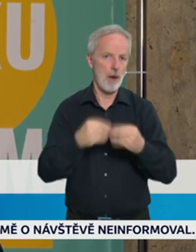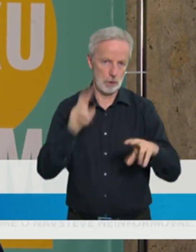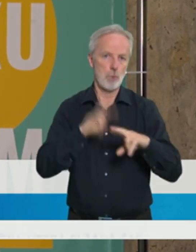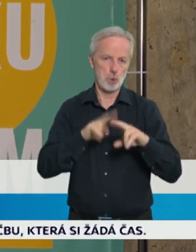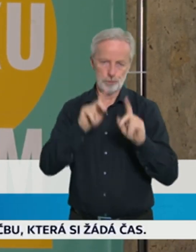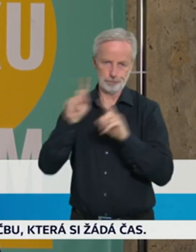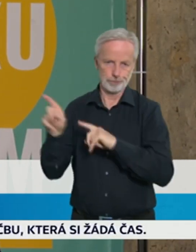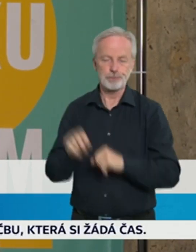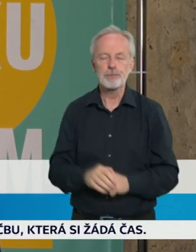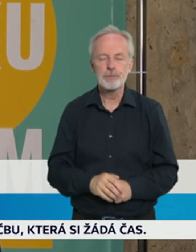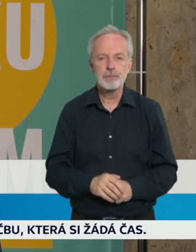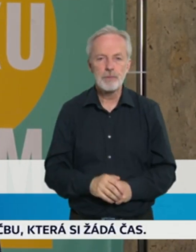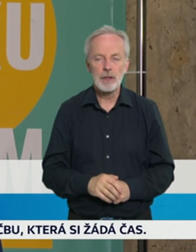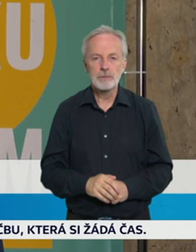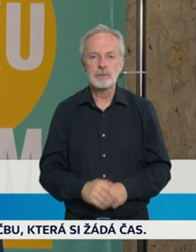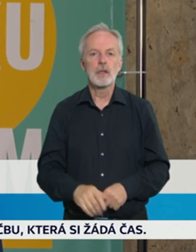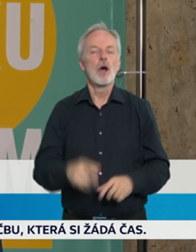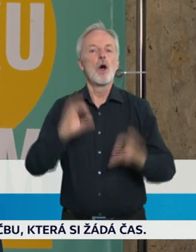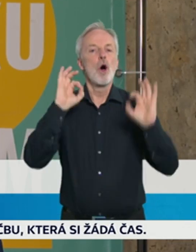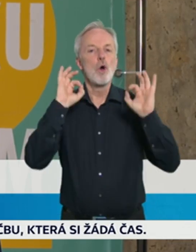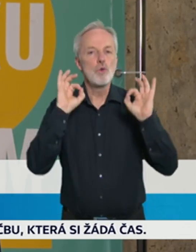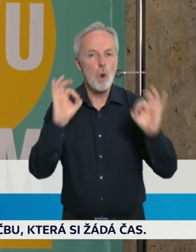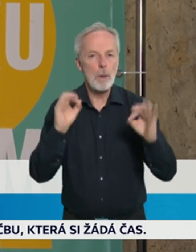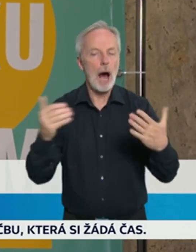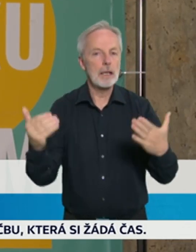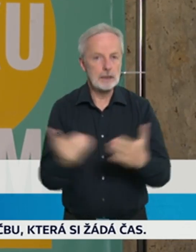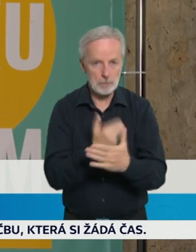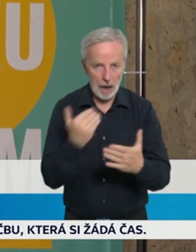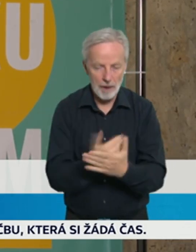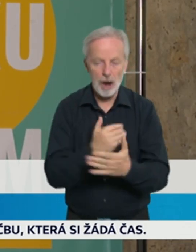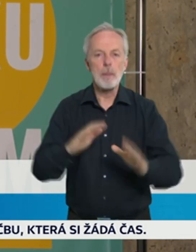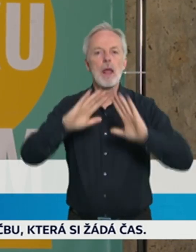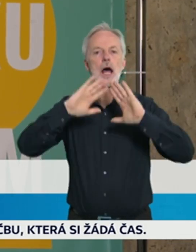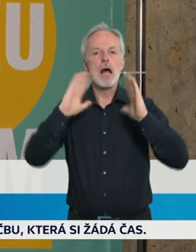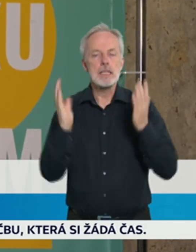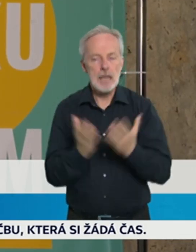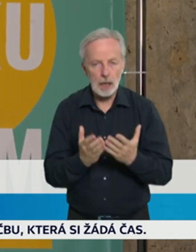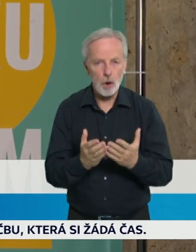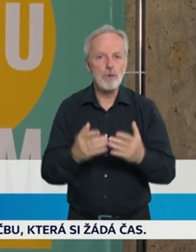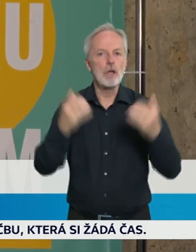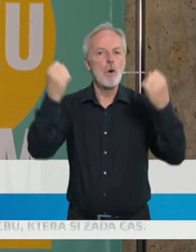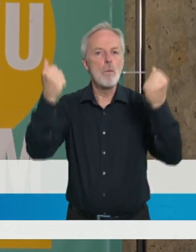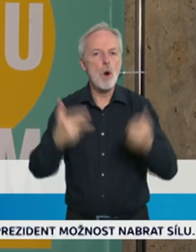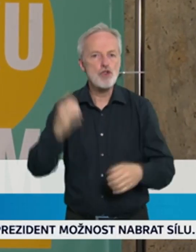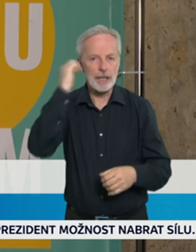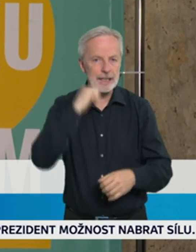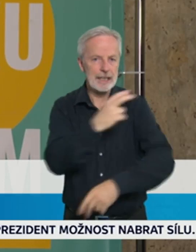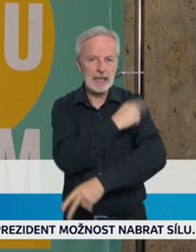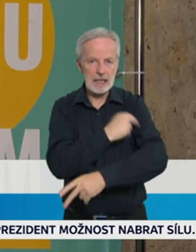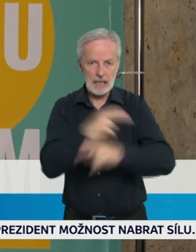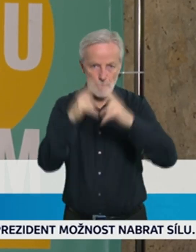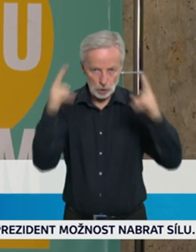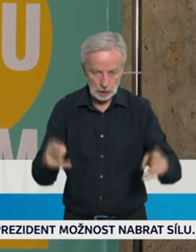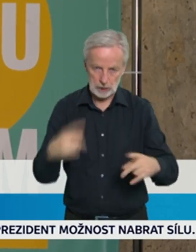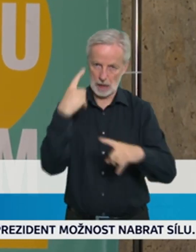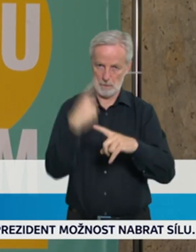je, řekněme, pozitivní, že zatím ta celková zátěž nemocnic je nízká. Pokud jde o jednotky intenzivní